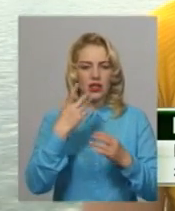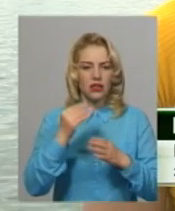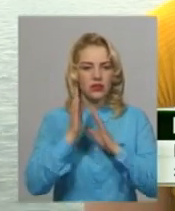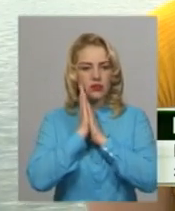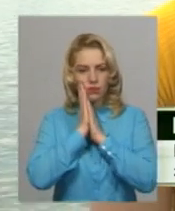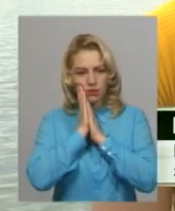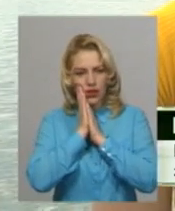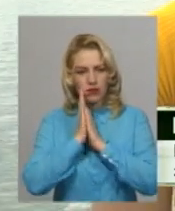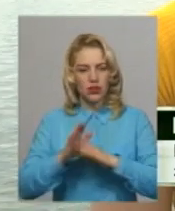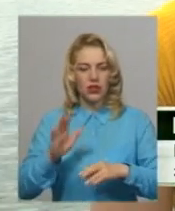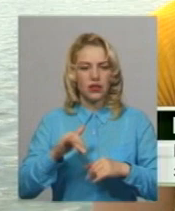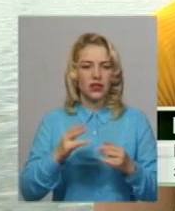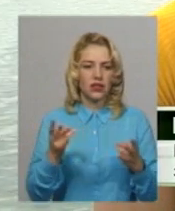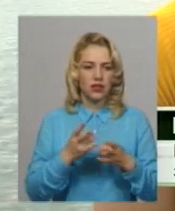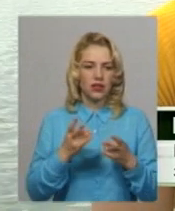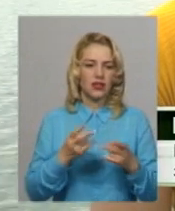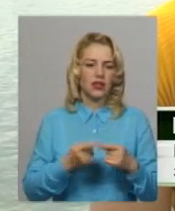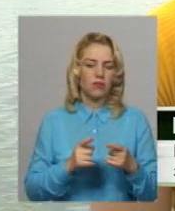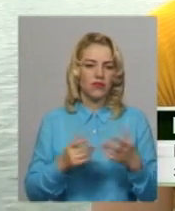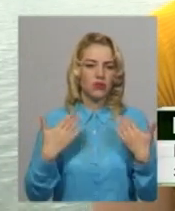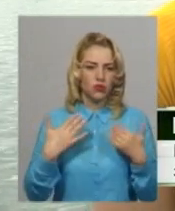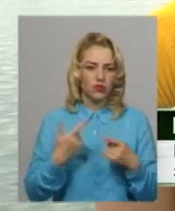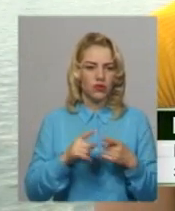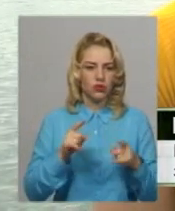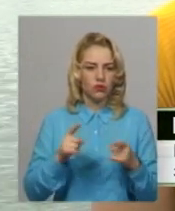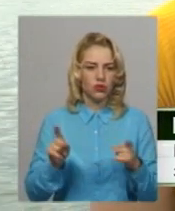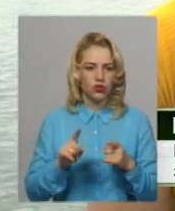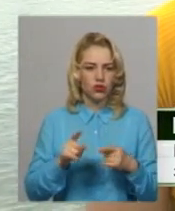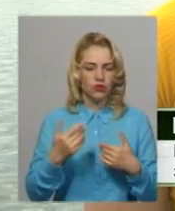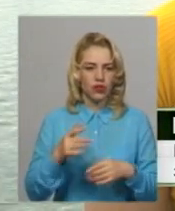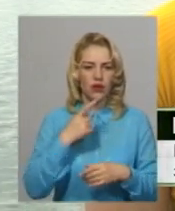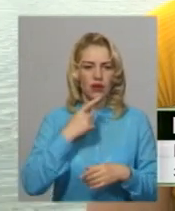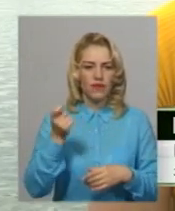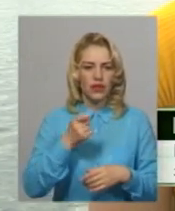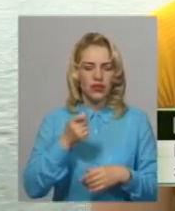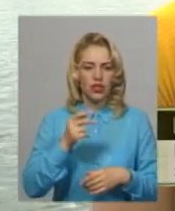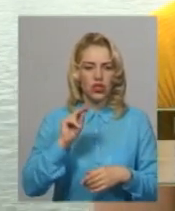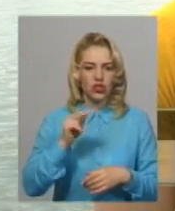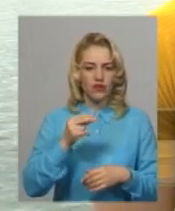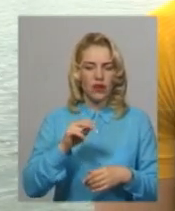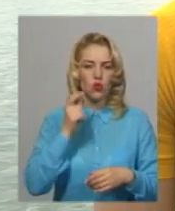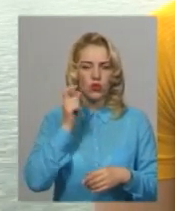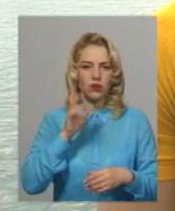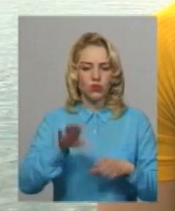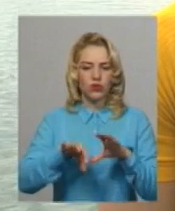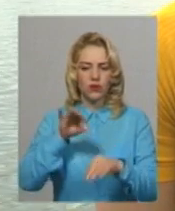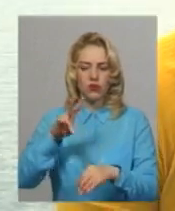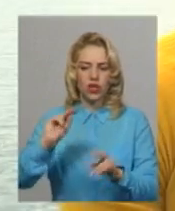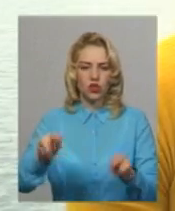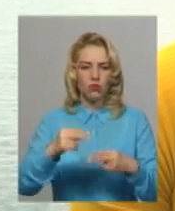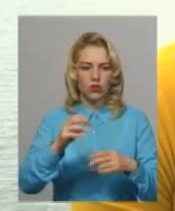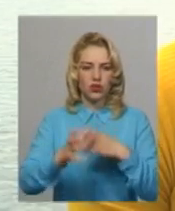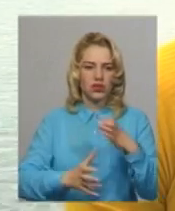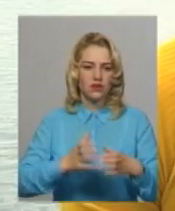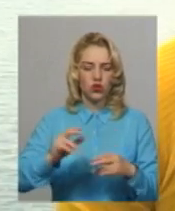вже відновилися і потрібно далі тренуватися, тому що у нас через дві неділі вже Чемпіонат України буде відбір на Чемпіонат світу.